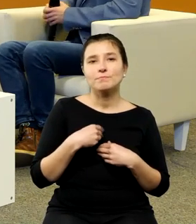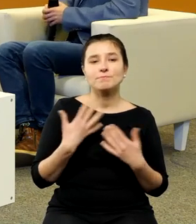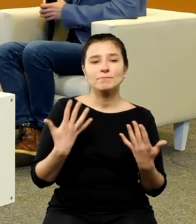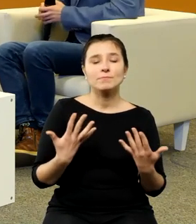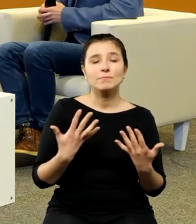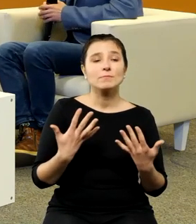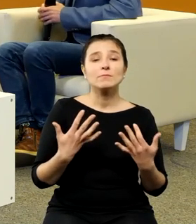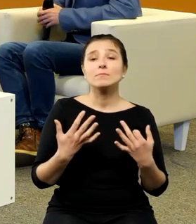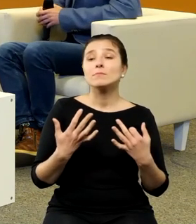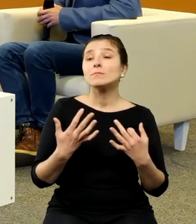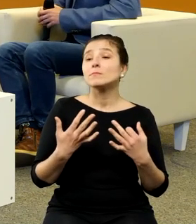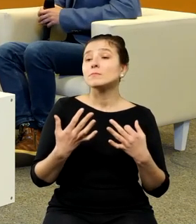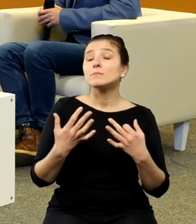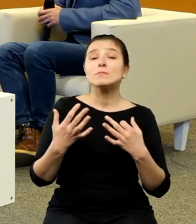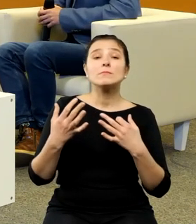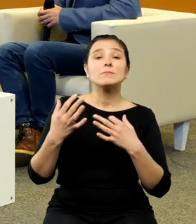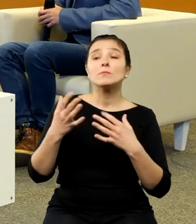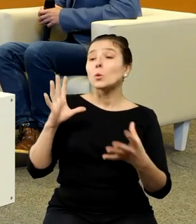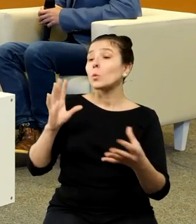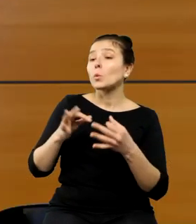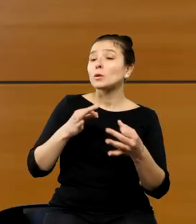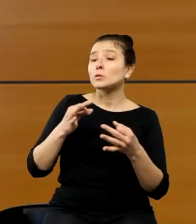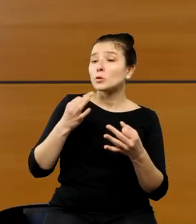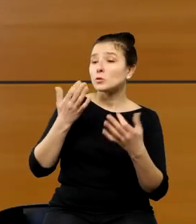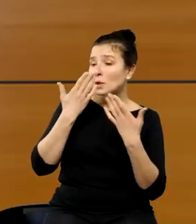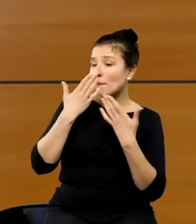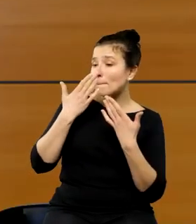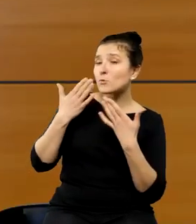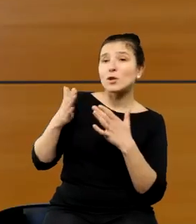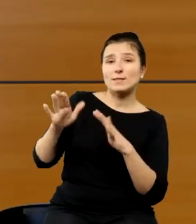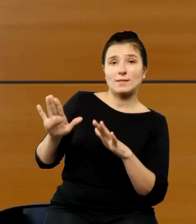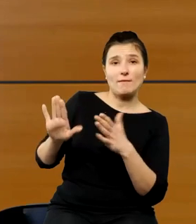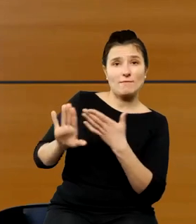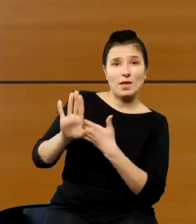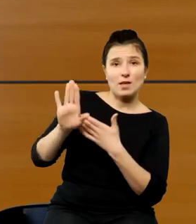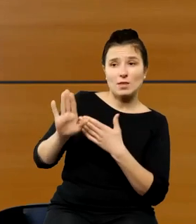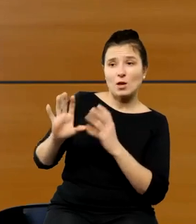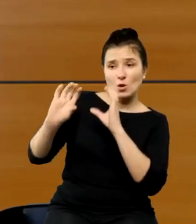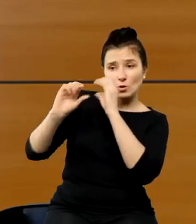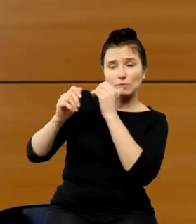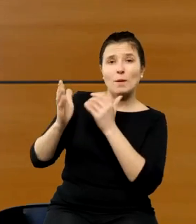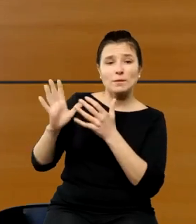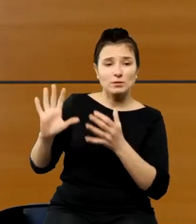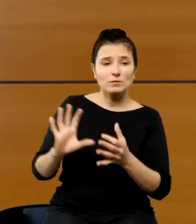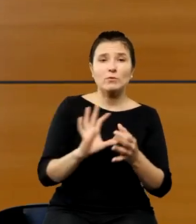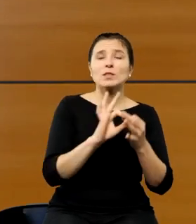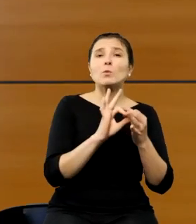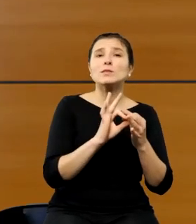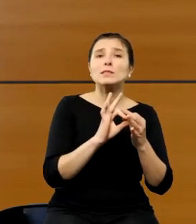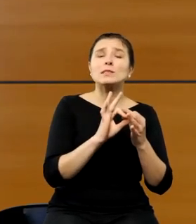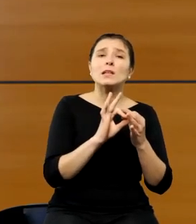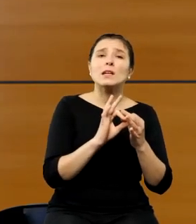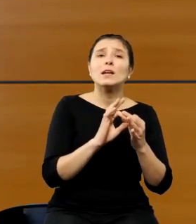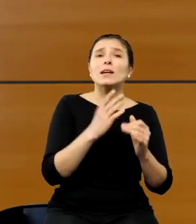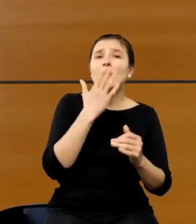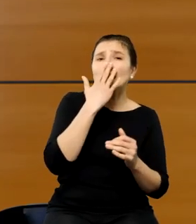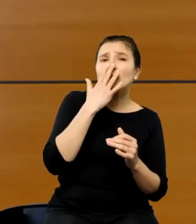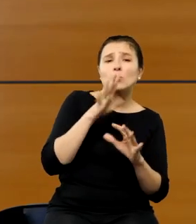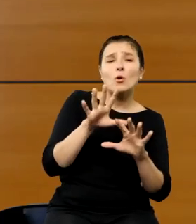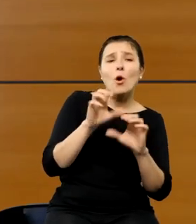historyczne przedstawienie Kopernika będzie się łączyło po prostu z estetyką danego okresu i